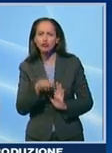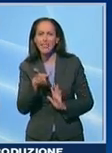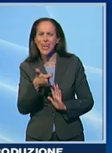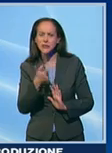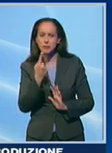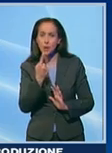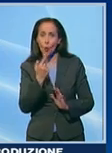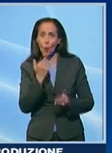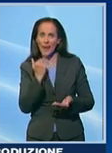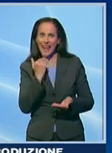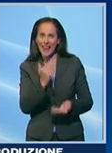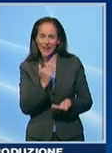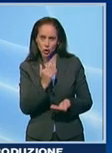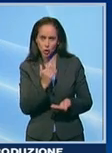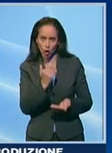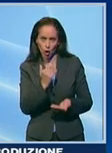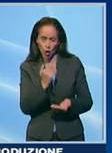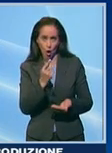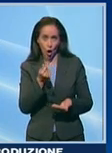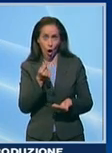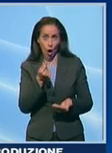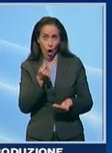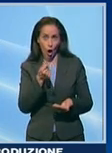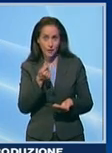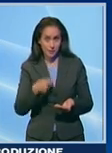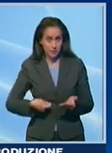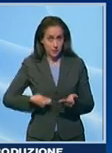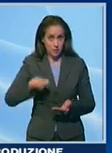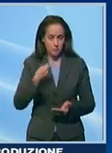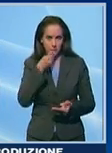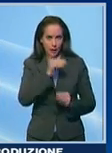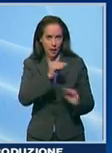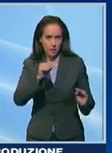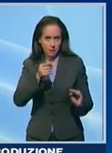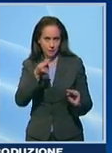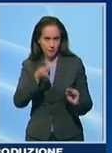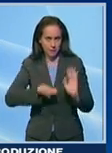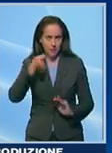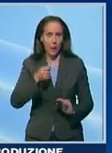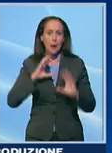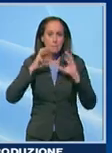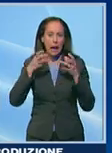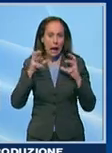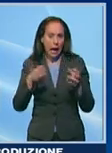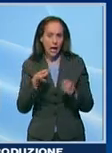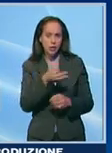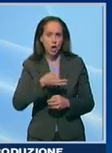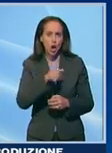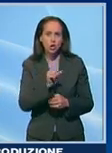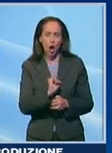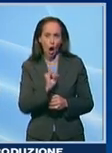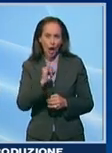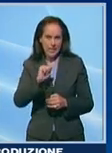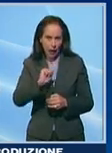tenendo presente che ci sono gli aumenti dei costi di produzione legati al rincario degli alimenti usati per nutrire, quindi mais, soia, spese di energie